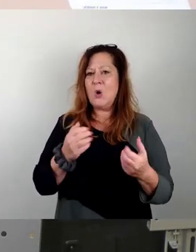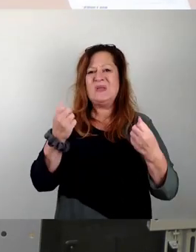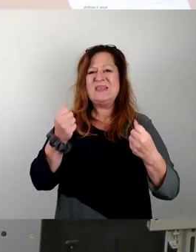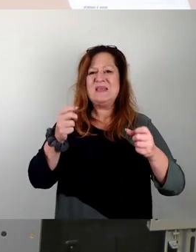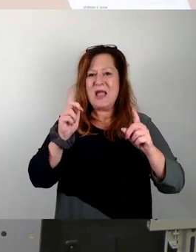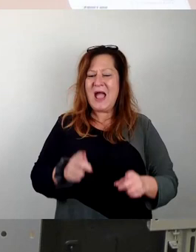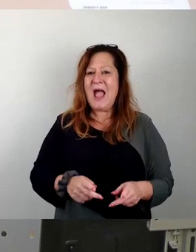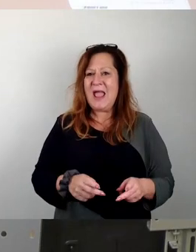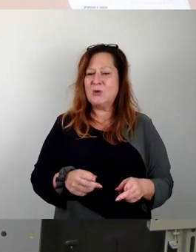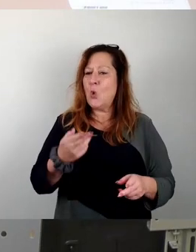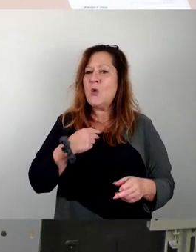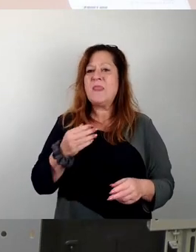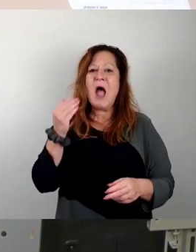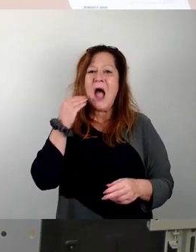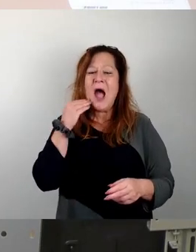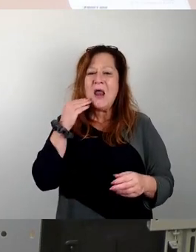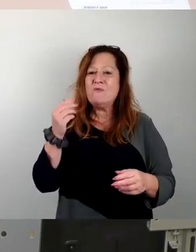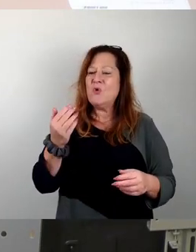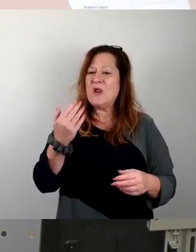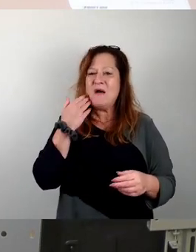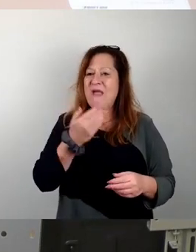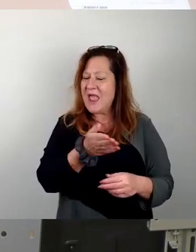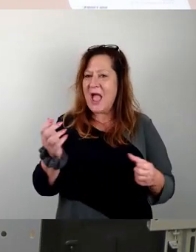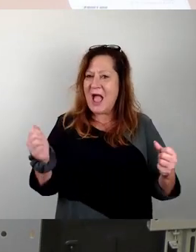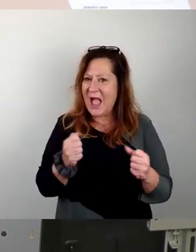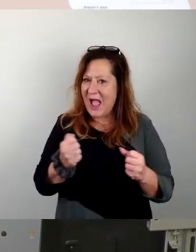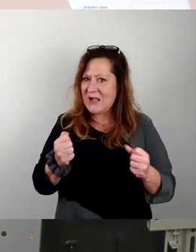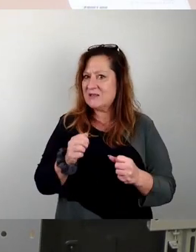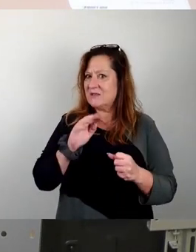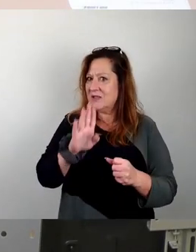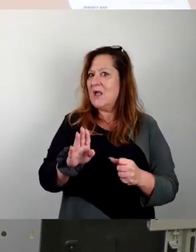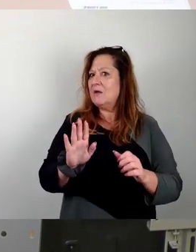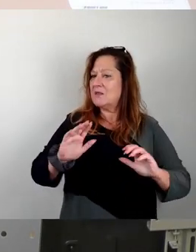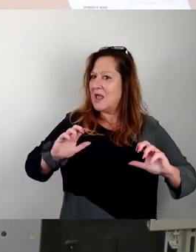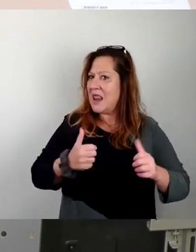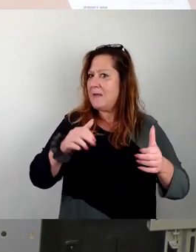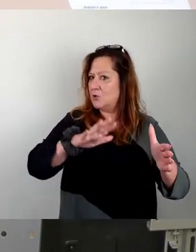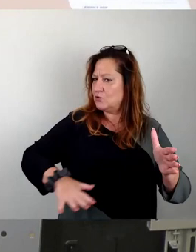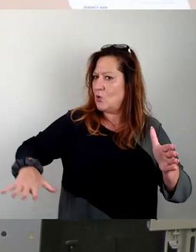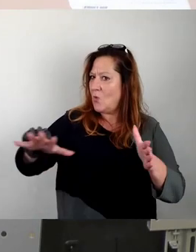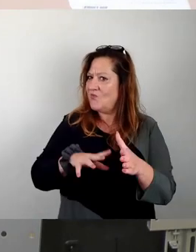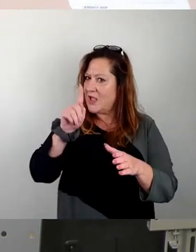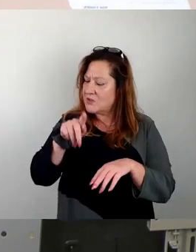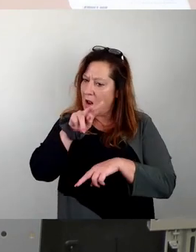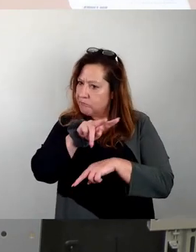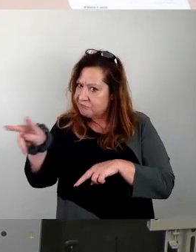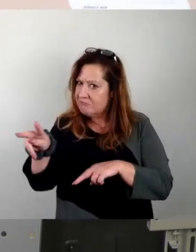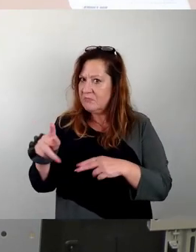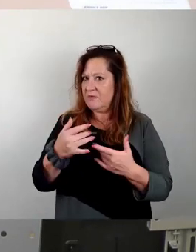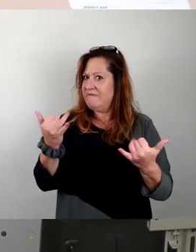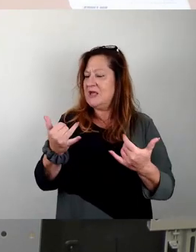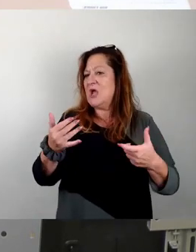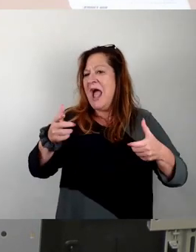Befürchtung der Anwohner vor unzumutbaren Änderungen ihres direkten Lebensumfeldes betrachtet werden. Eine